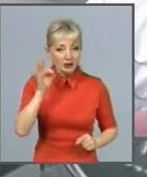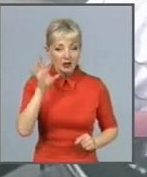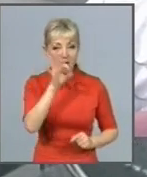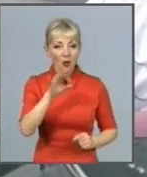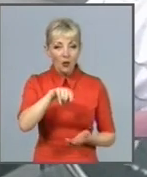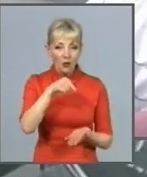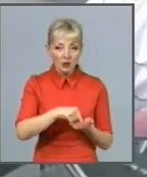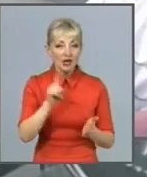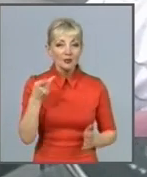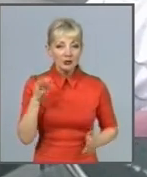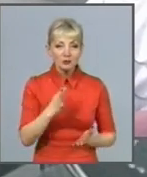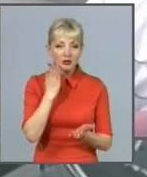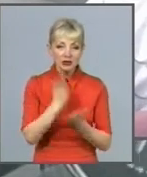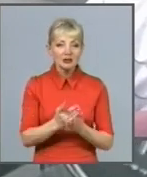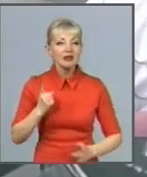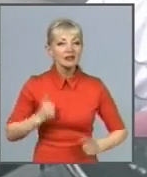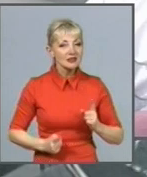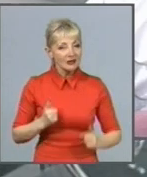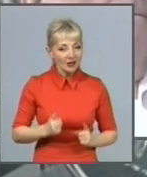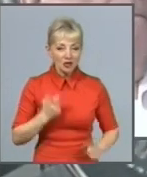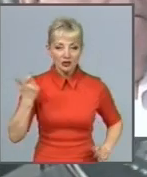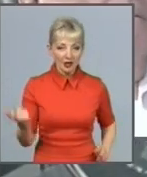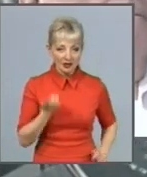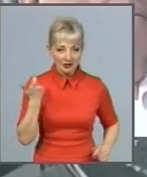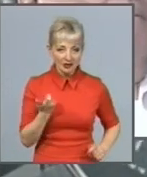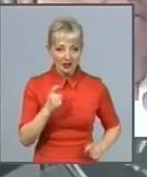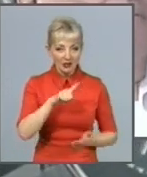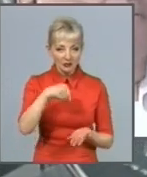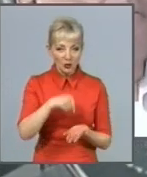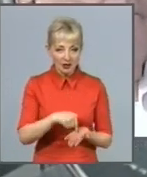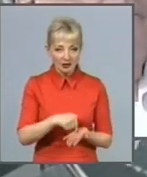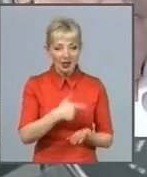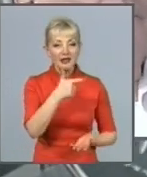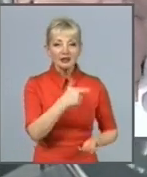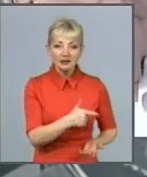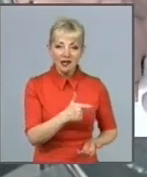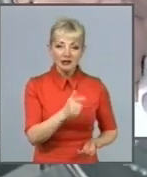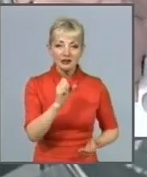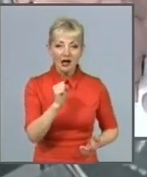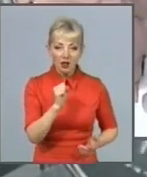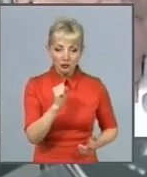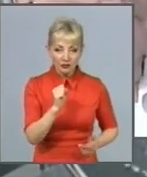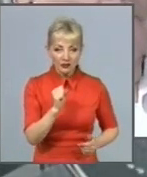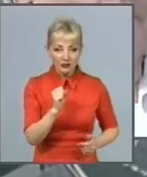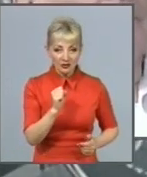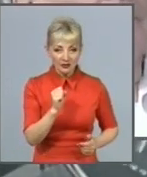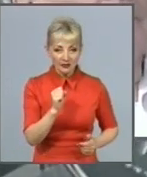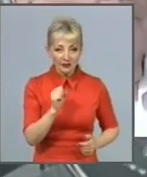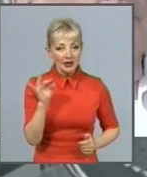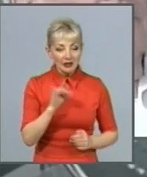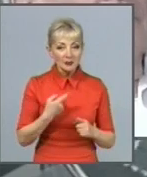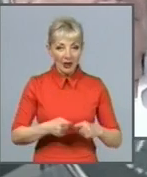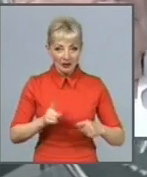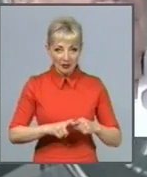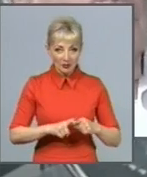є настоячий хазяїн міста – Геннадий Адольфович. І тому, що так